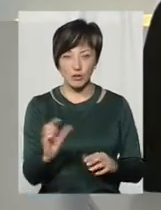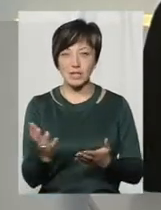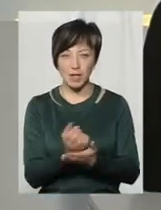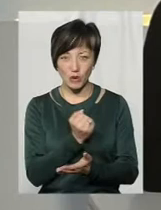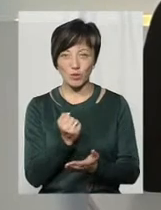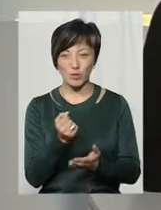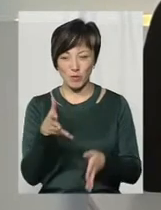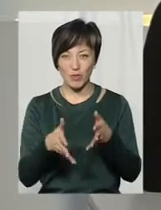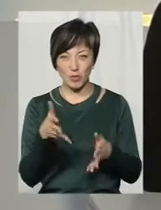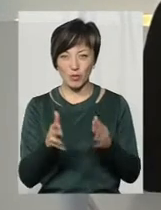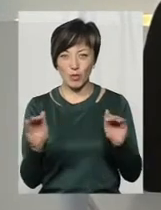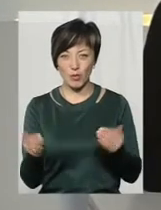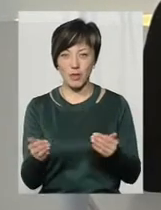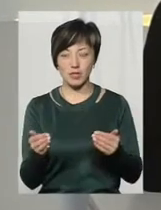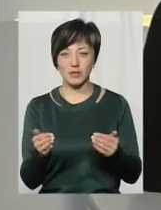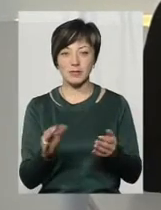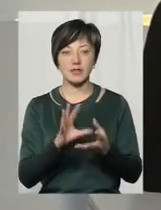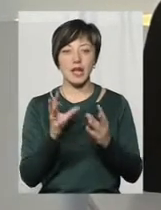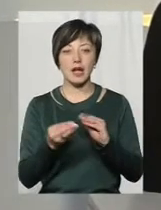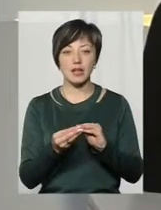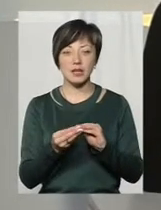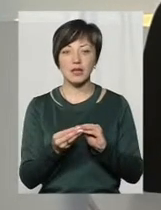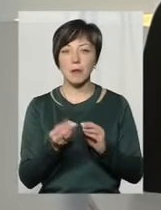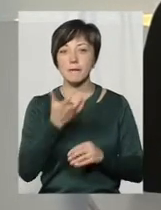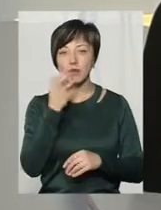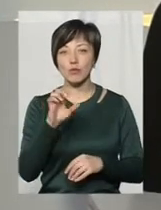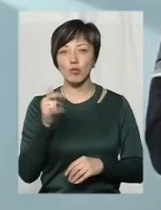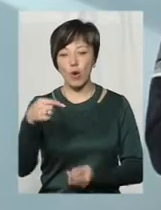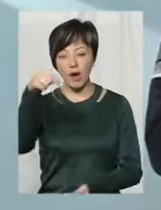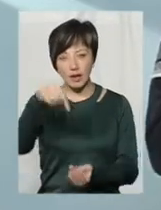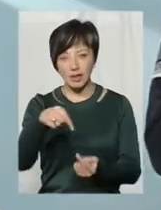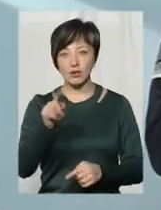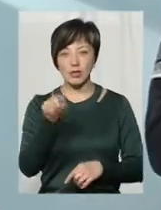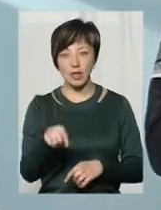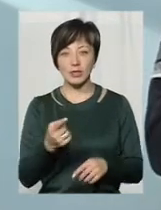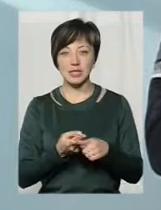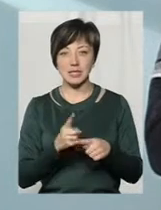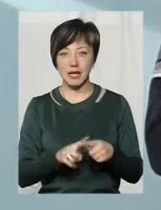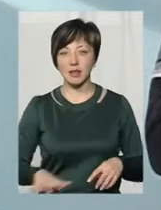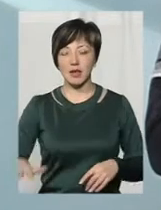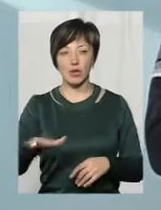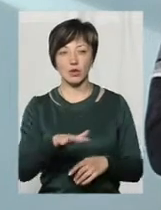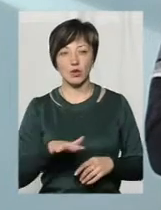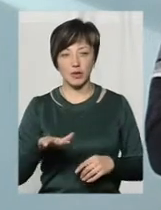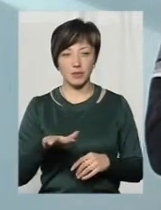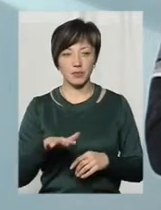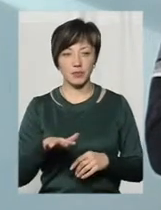В межах, взагалі, для Південного Бугу характерно те, особливо ця територія,